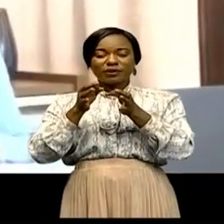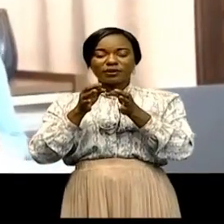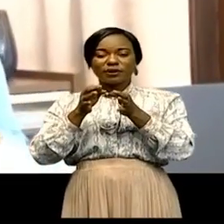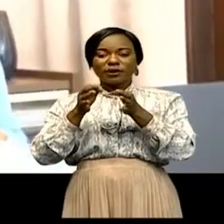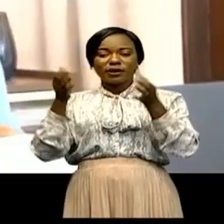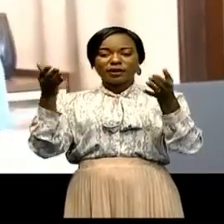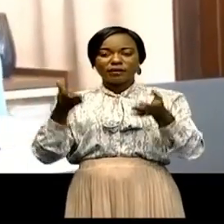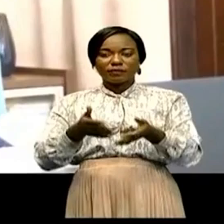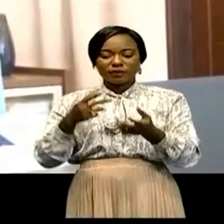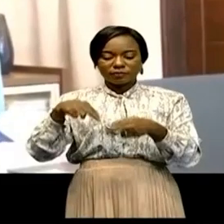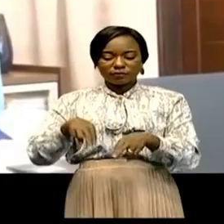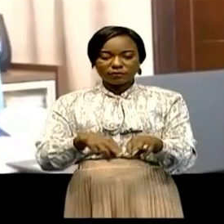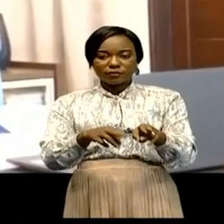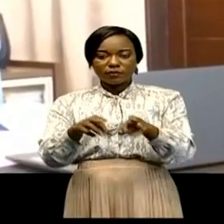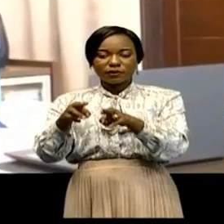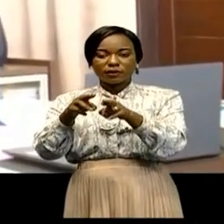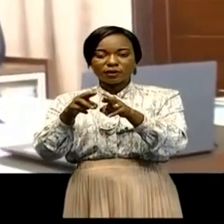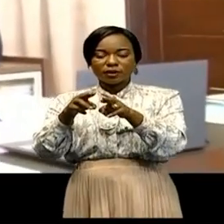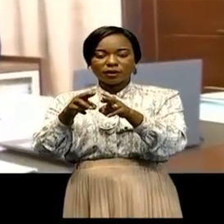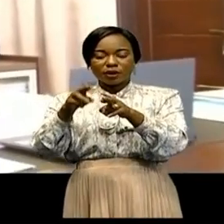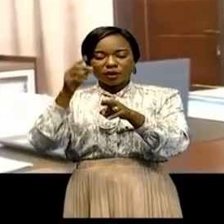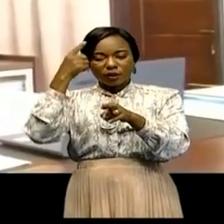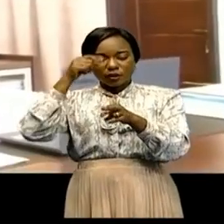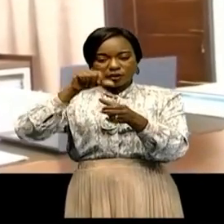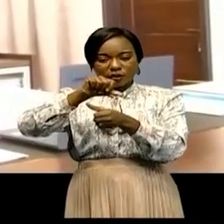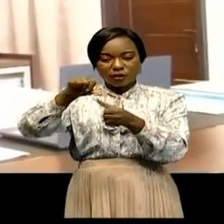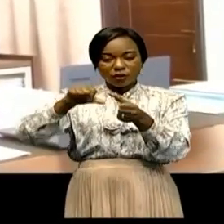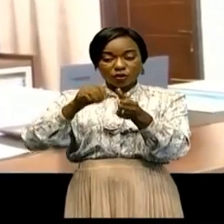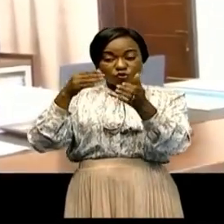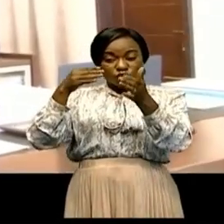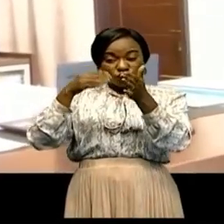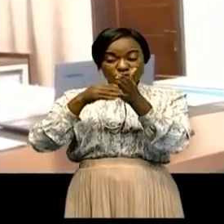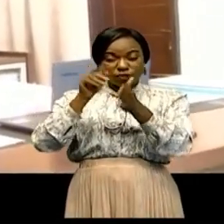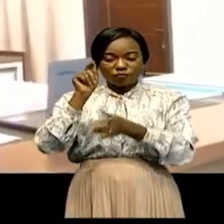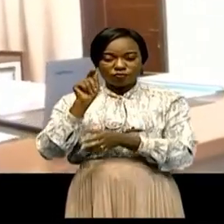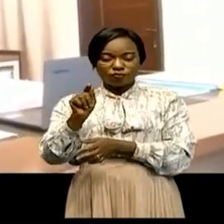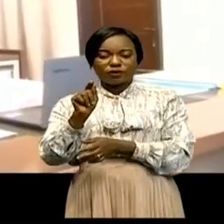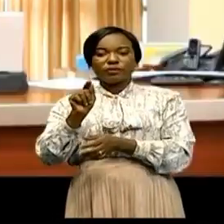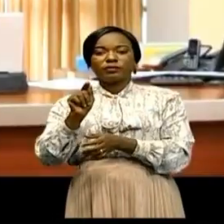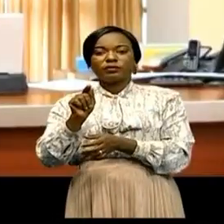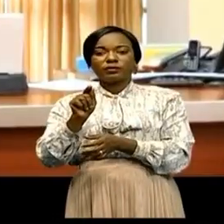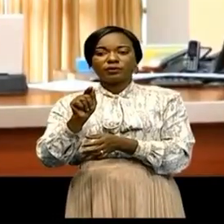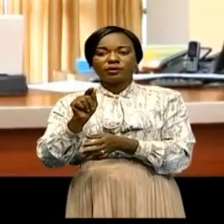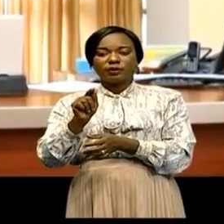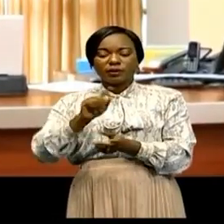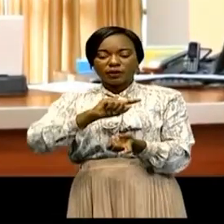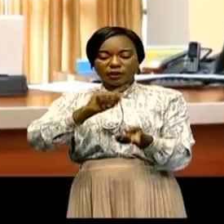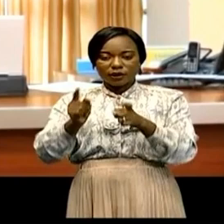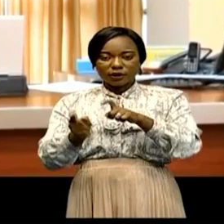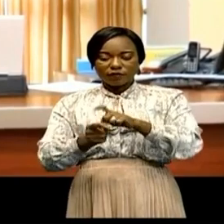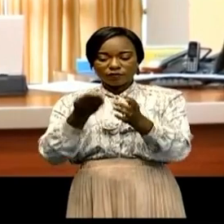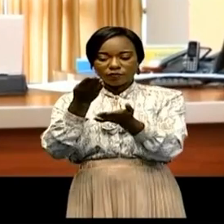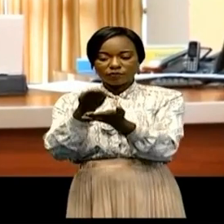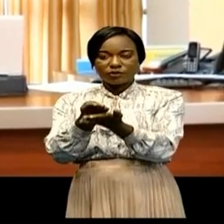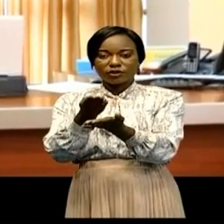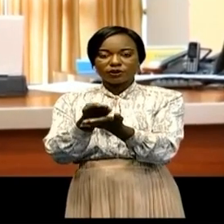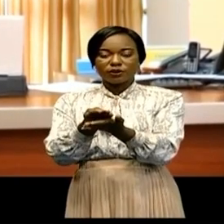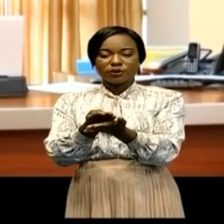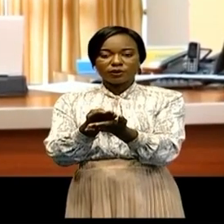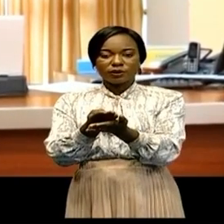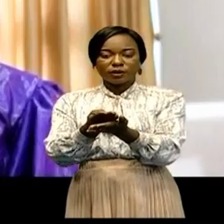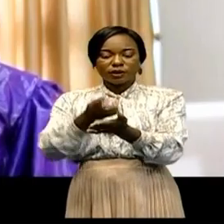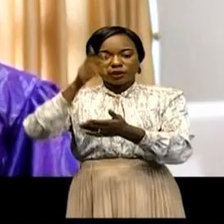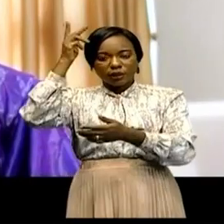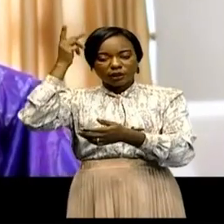présente stratégie s'articule autour de huit axes, à savoir la réforme budgétaire, la